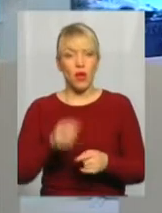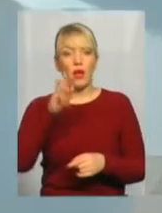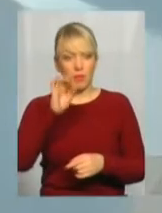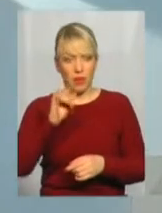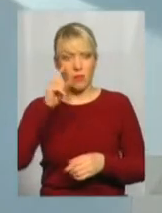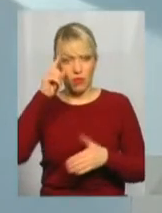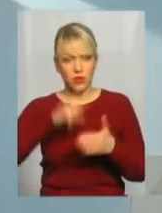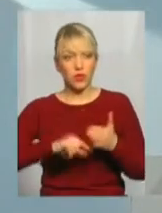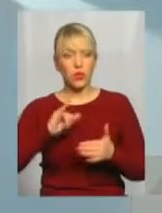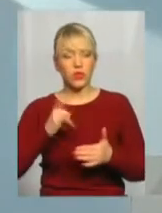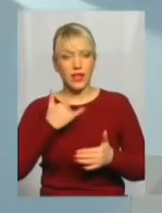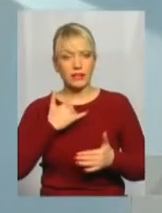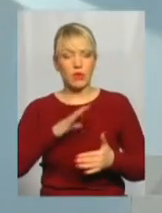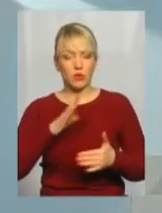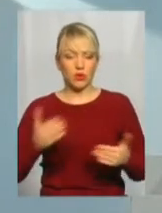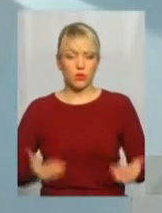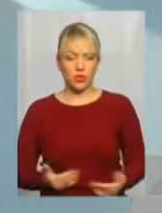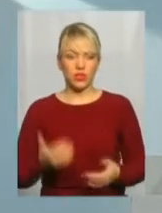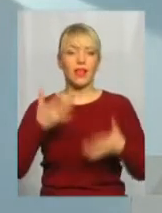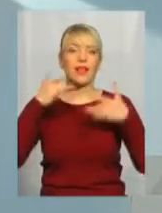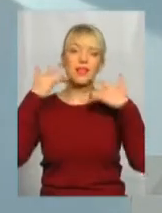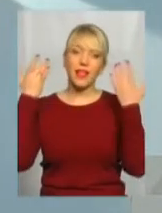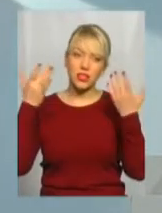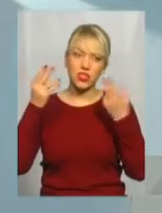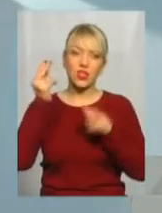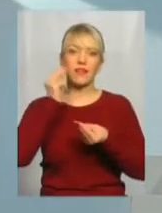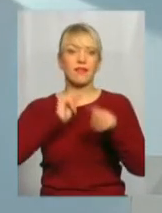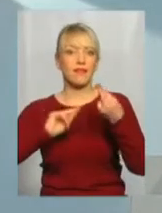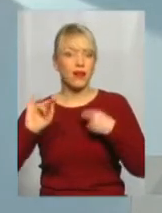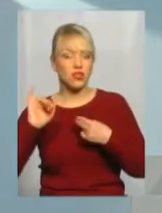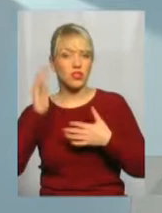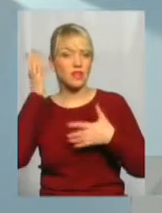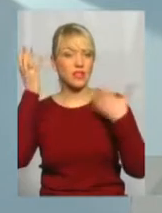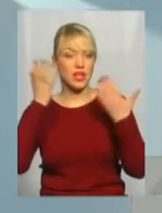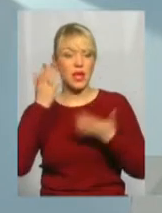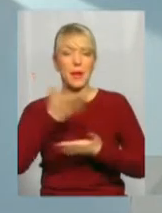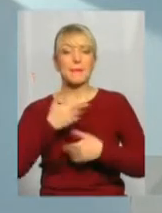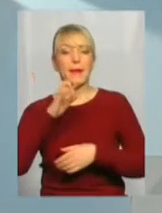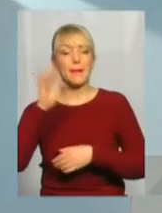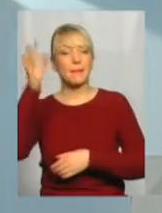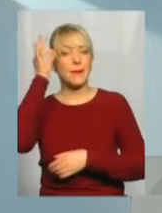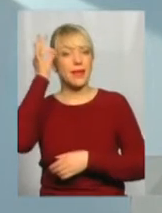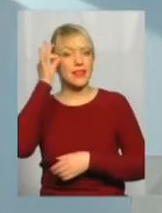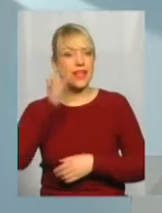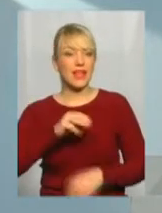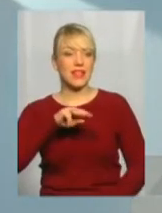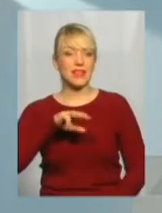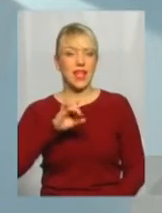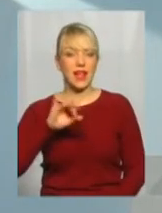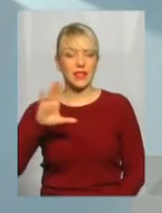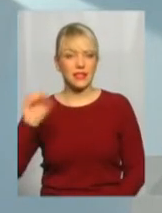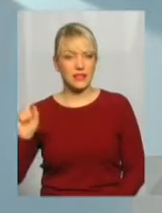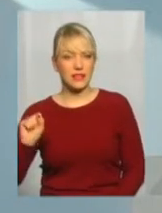було легше, і краще, і веселіше. І ми би пам'ятали Тарасову і здійснювали,